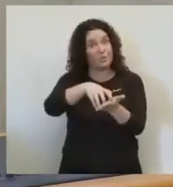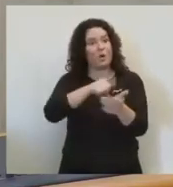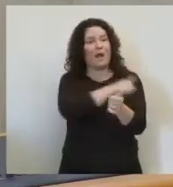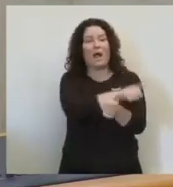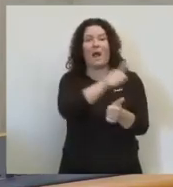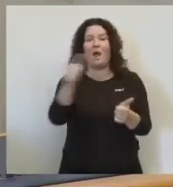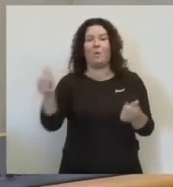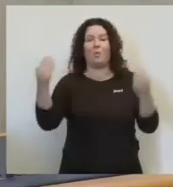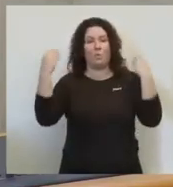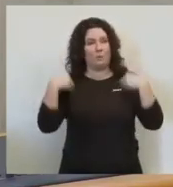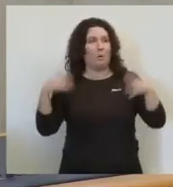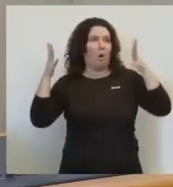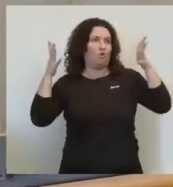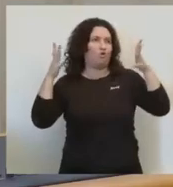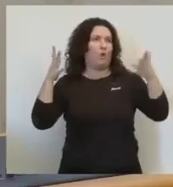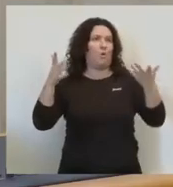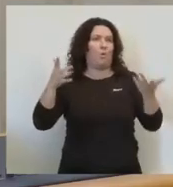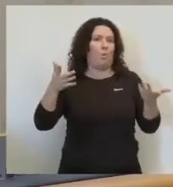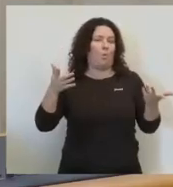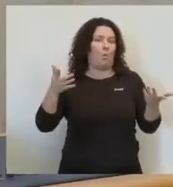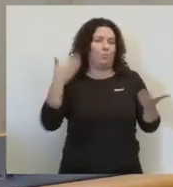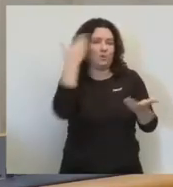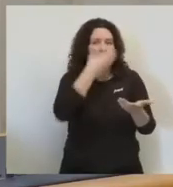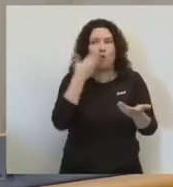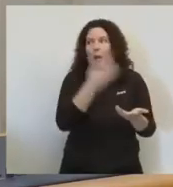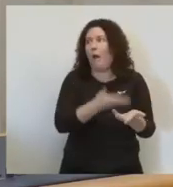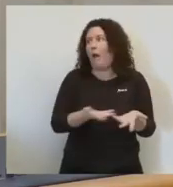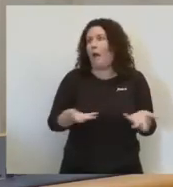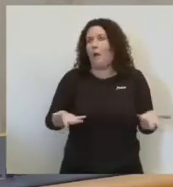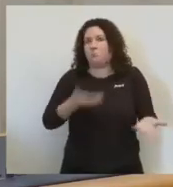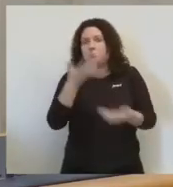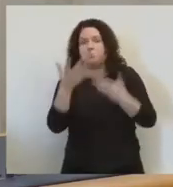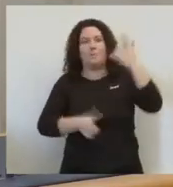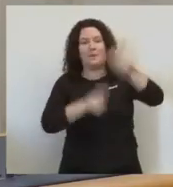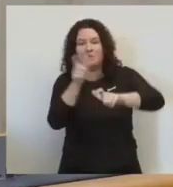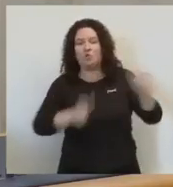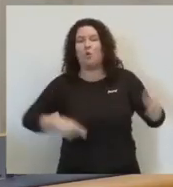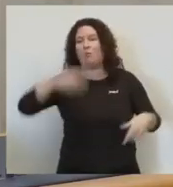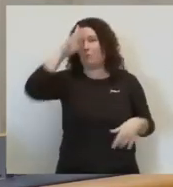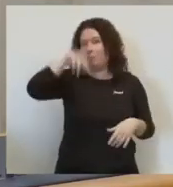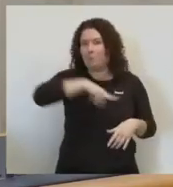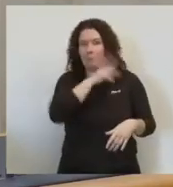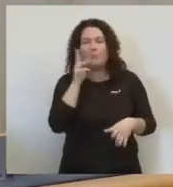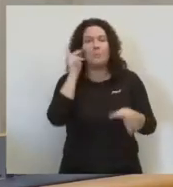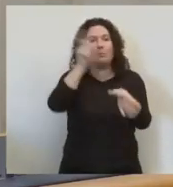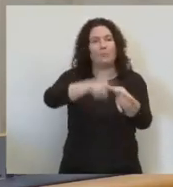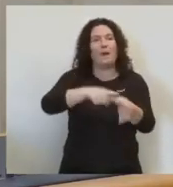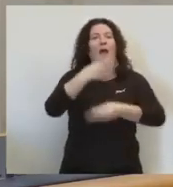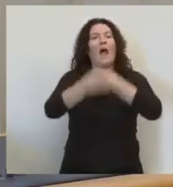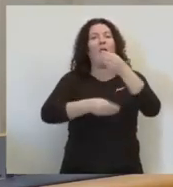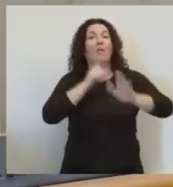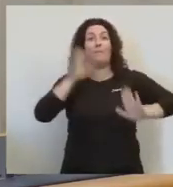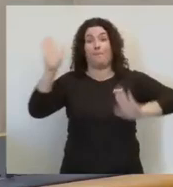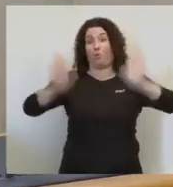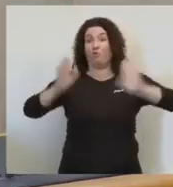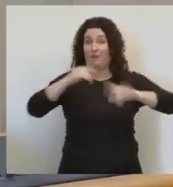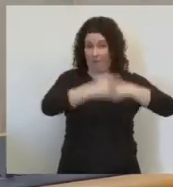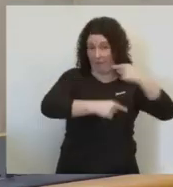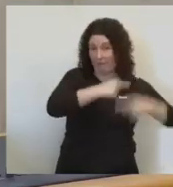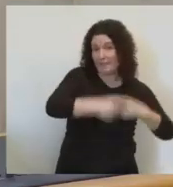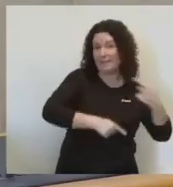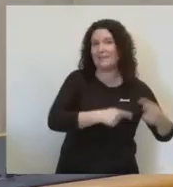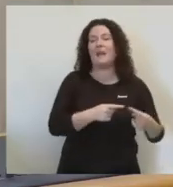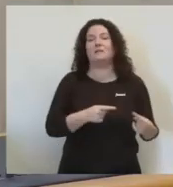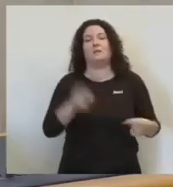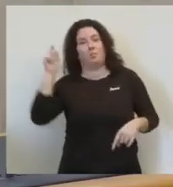via consell escolar, que no sé si vostès ho saben, però es tria votant les famílies